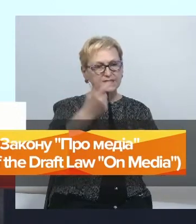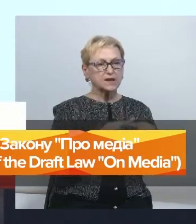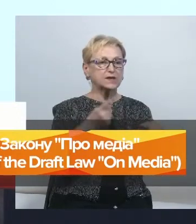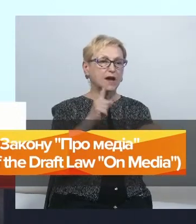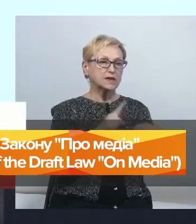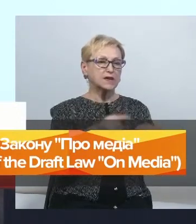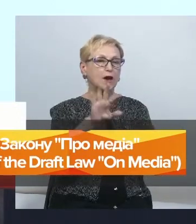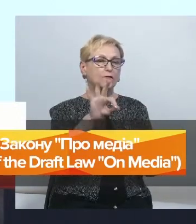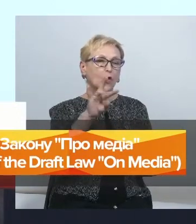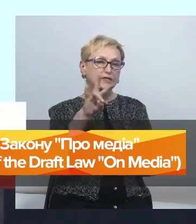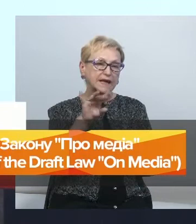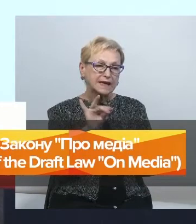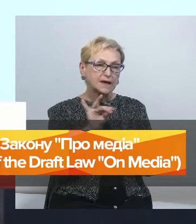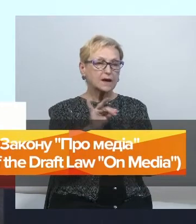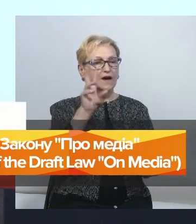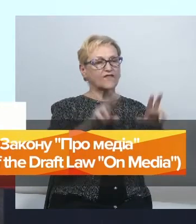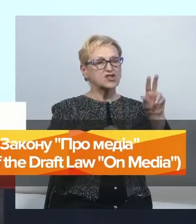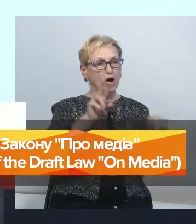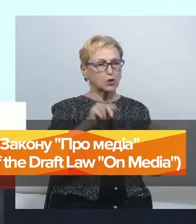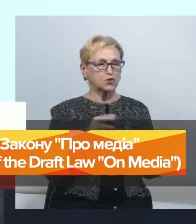необхідним і за корисним для цієї місцевої громади.